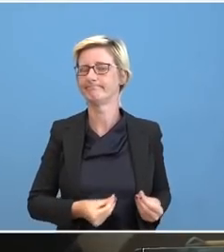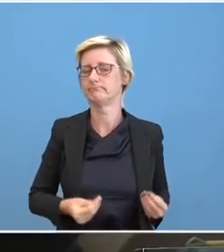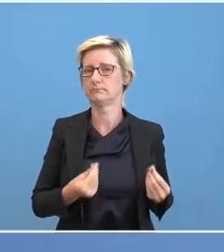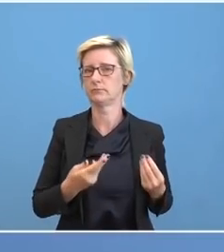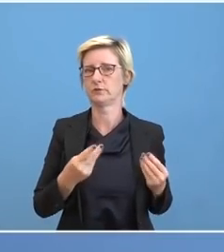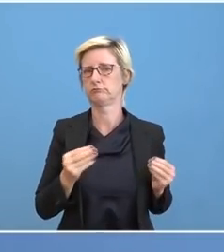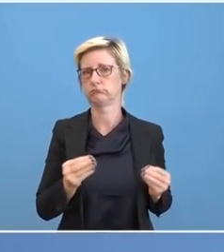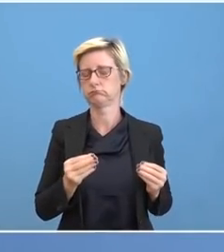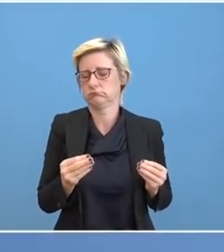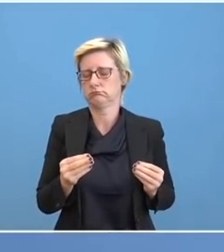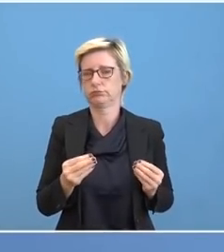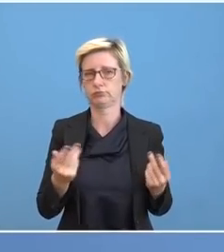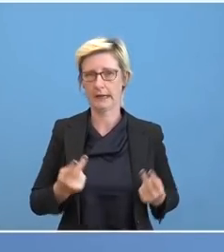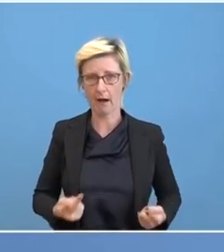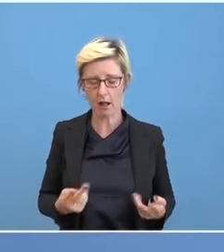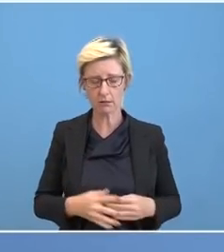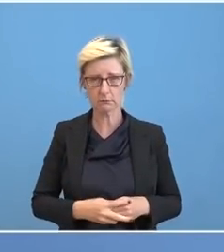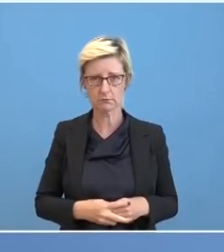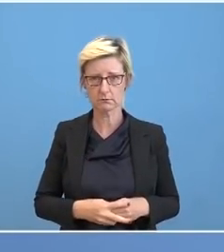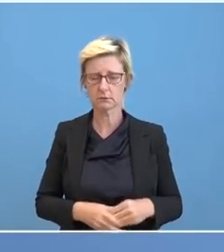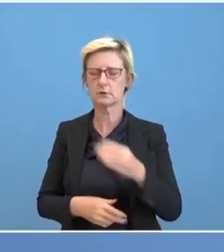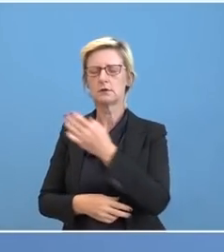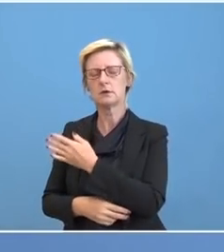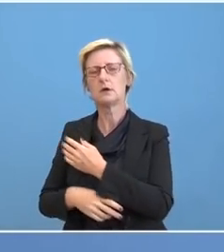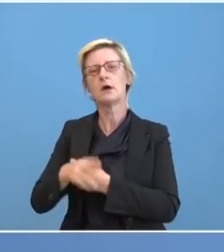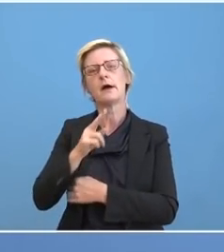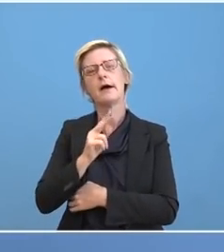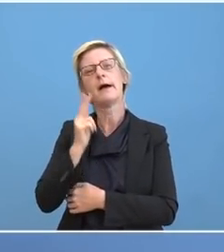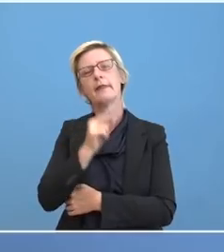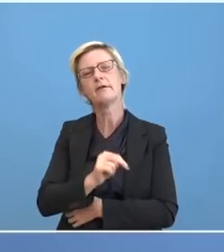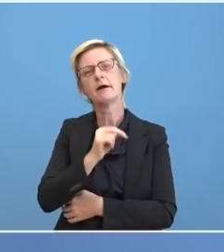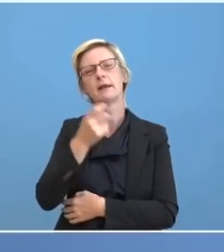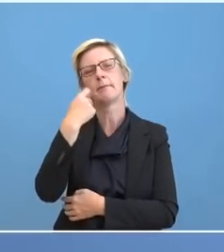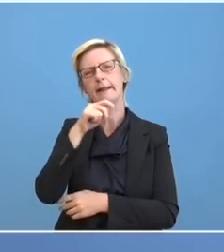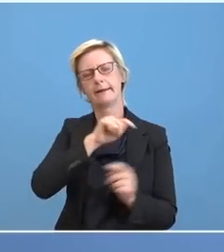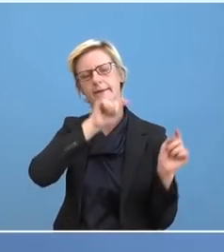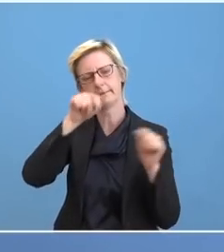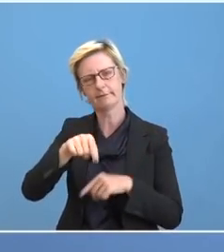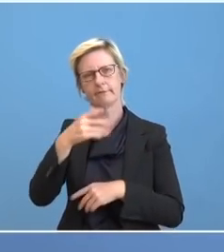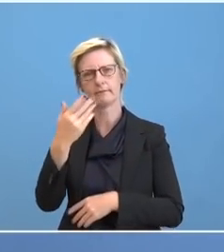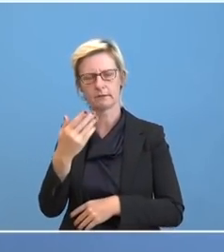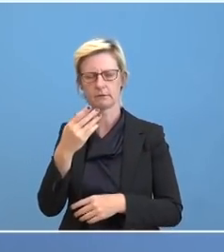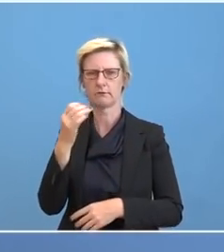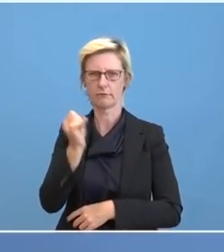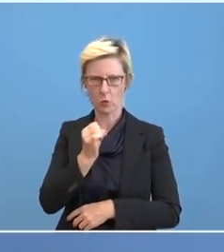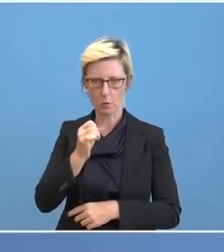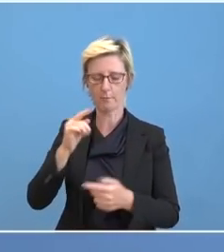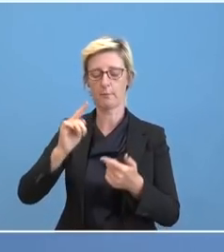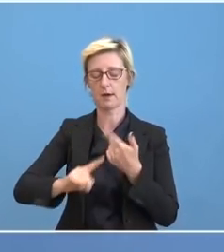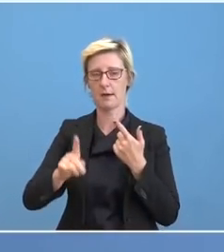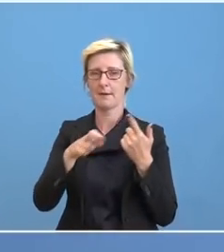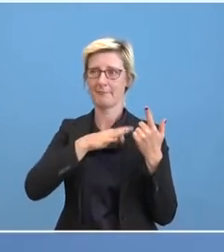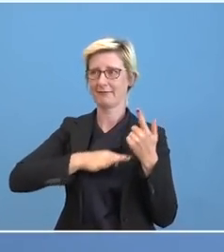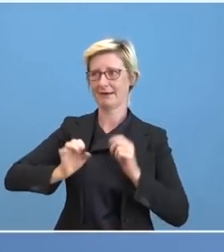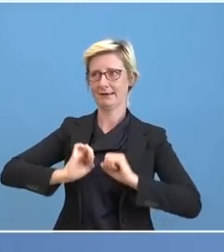Der Grund, aus dem Herr Nawalny sich in Berlin befindet und aus dem die Bundesregierung diese, wie gesagt, private